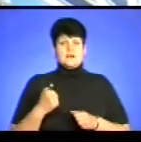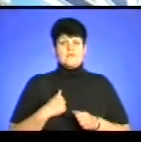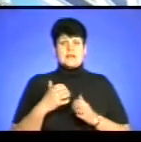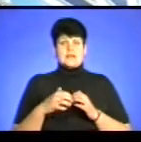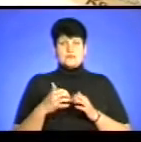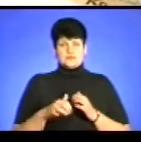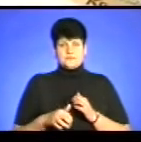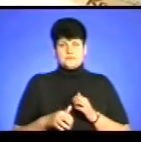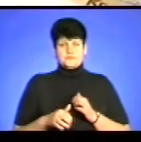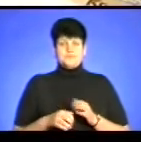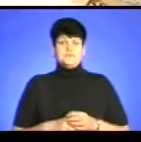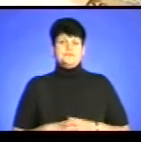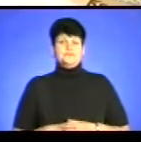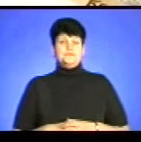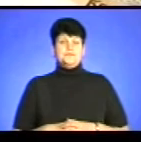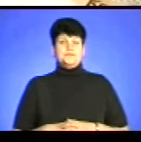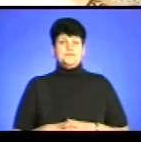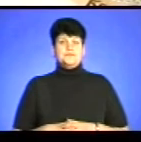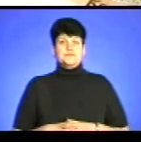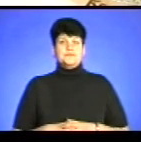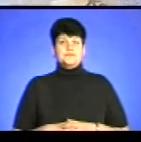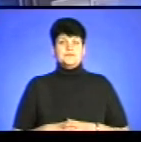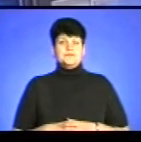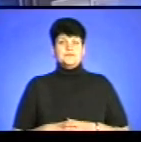Херсон. Богдан Буденчук, Юрій Багрій, новини.